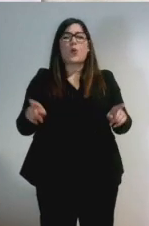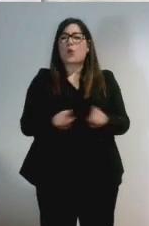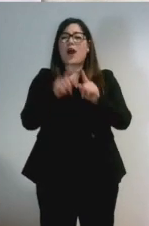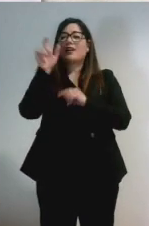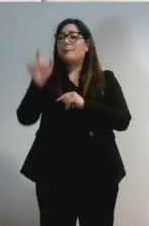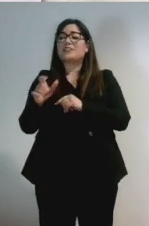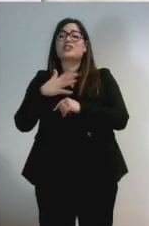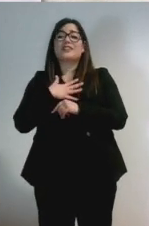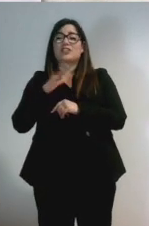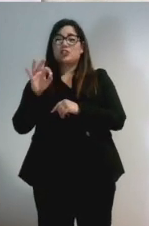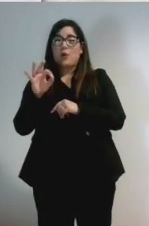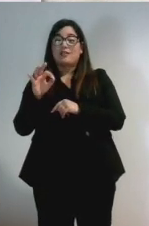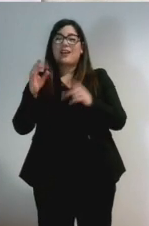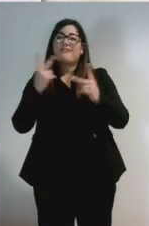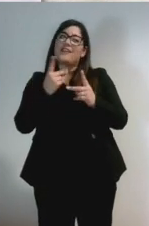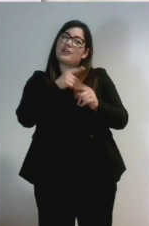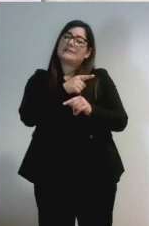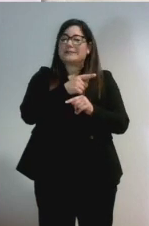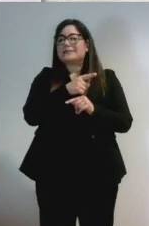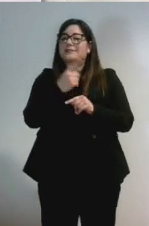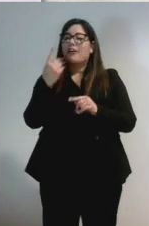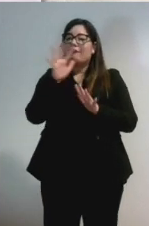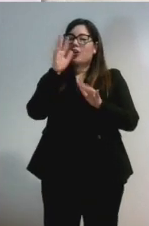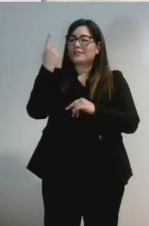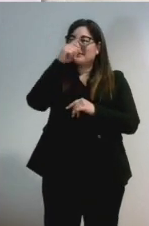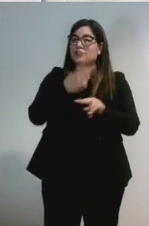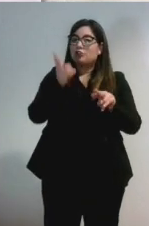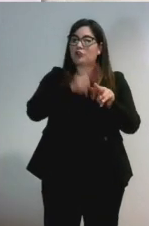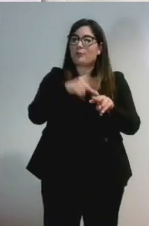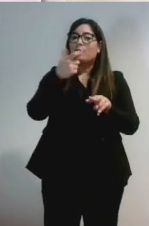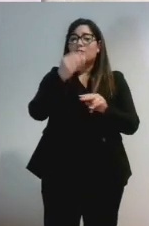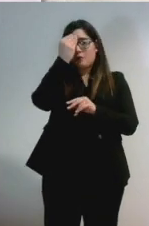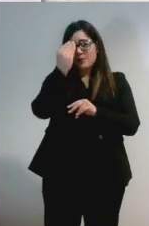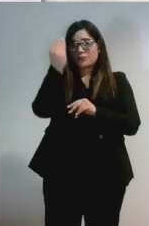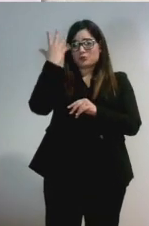pregiudizio in più da vincere. E mi permetto ovviamente di aggiungere non solo un sindaco.